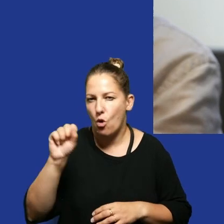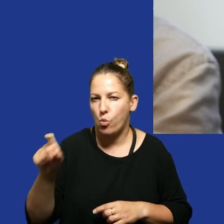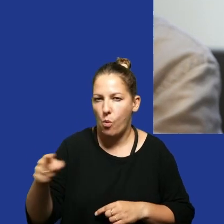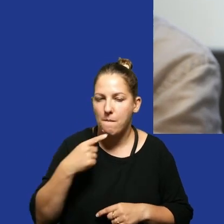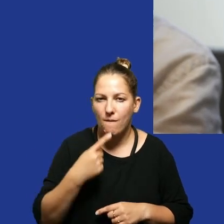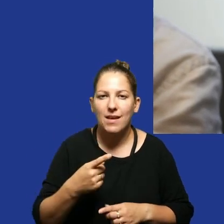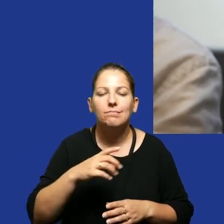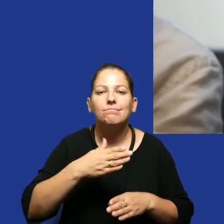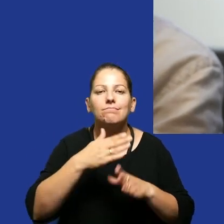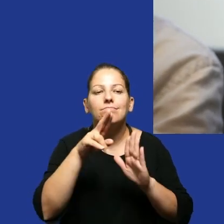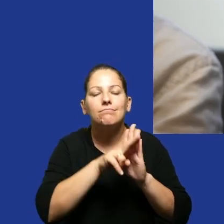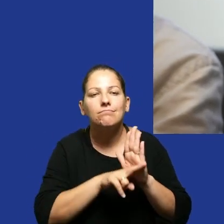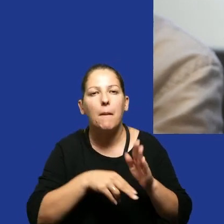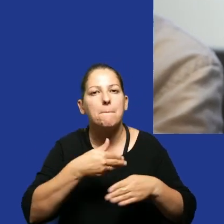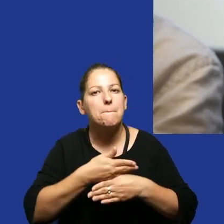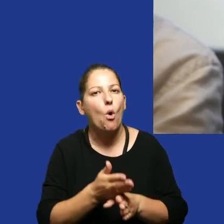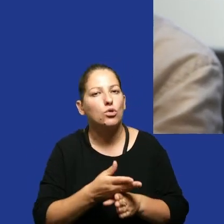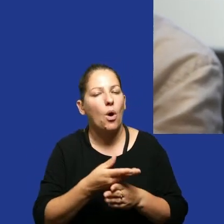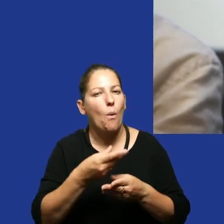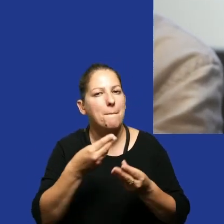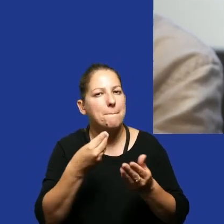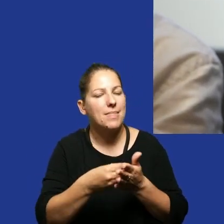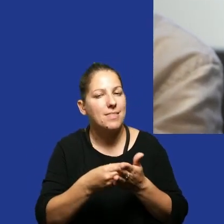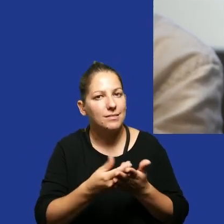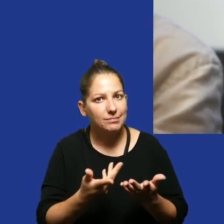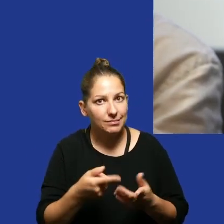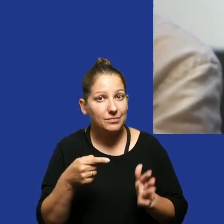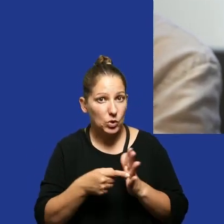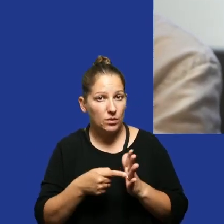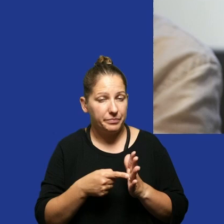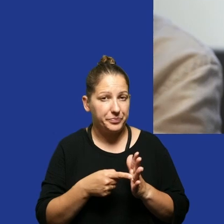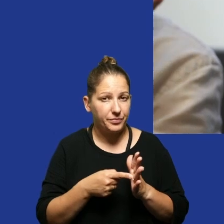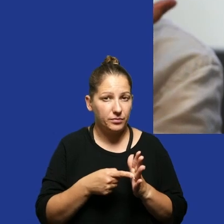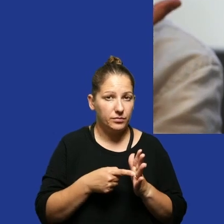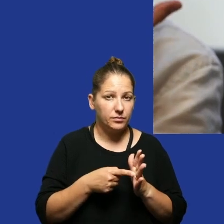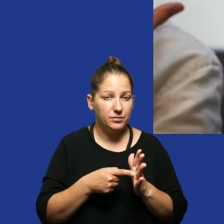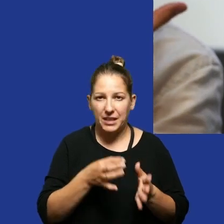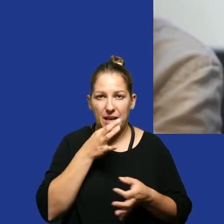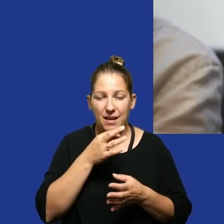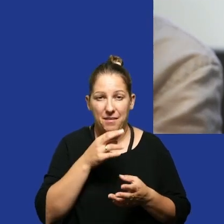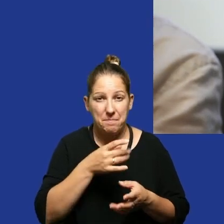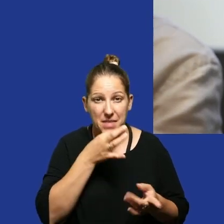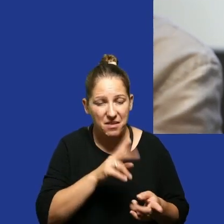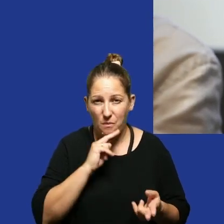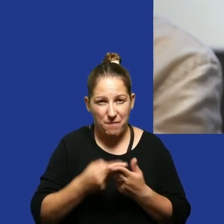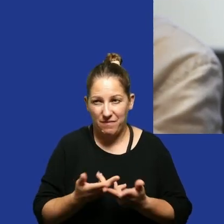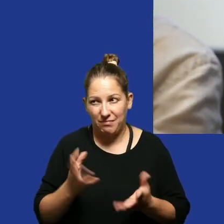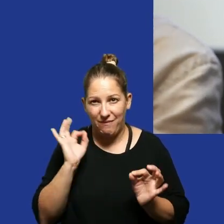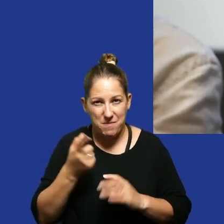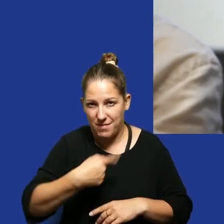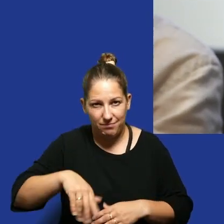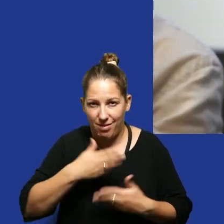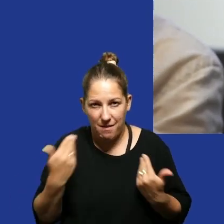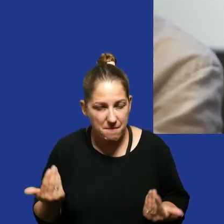mówił o kryteria podziału tych środków. No i na te pytania nie dostajemy w zasadzie żadnych informacji